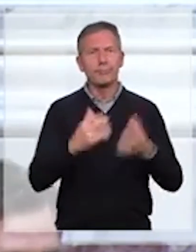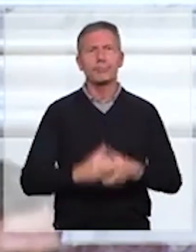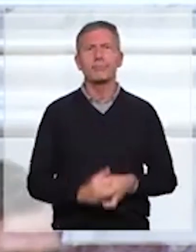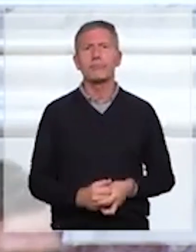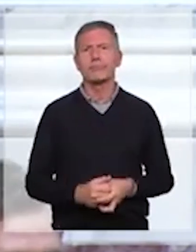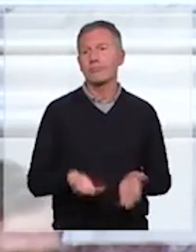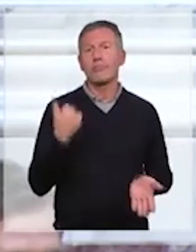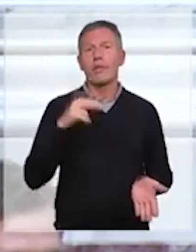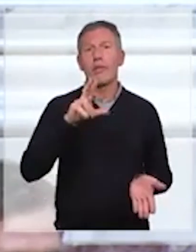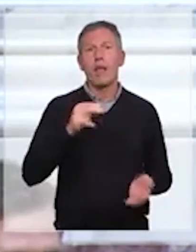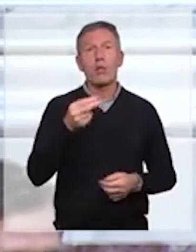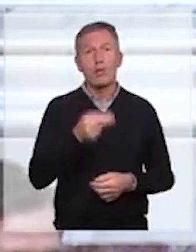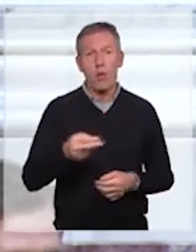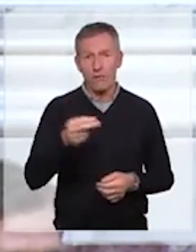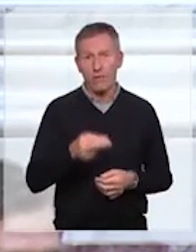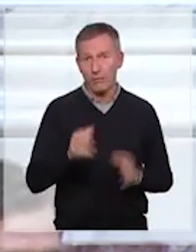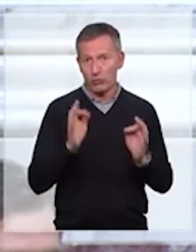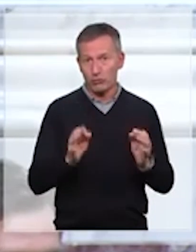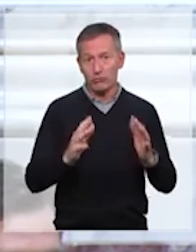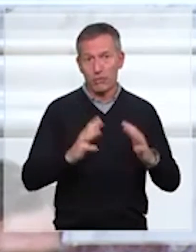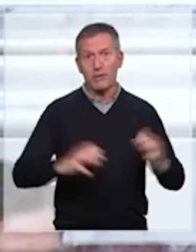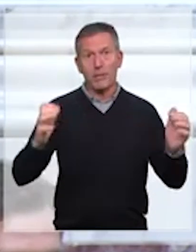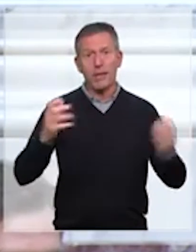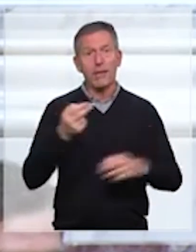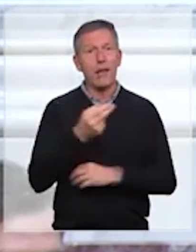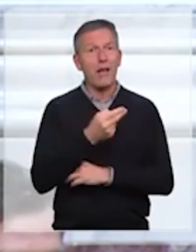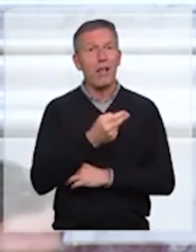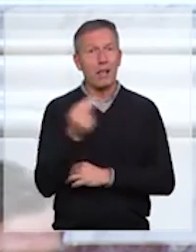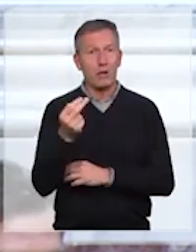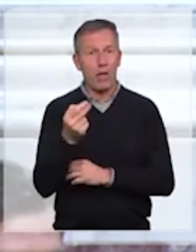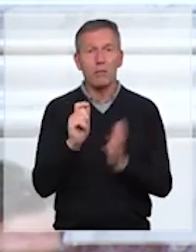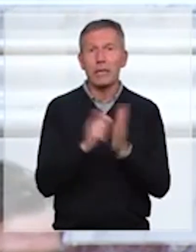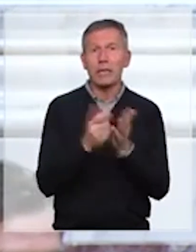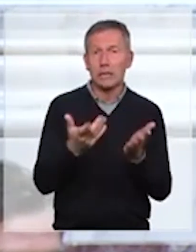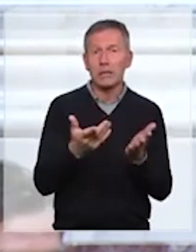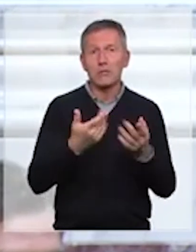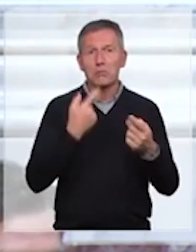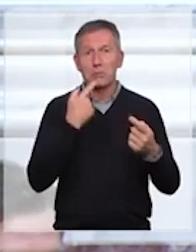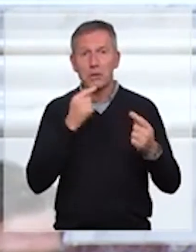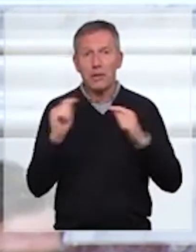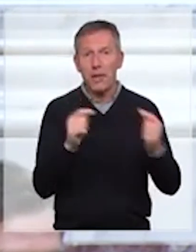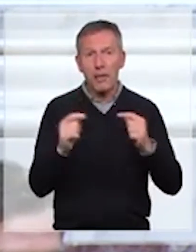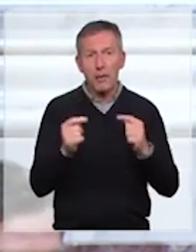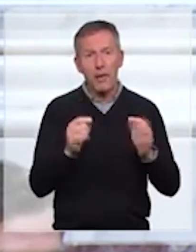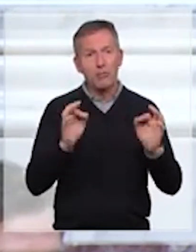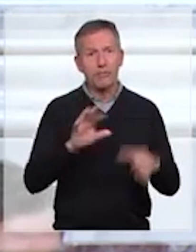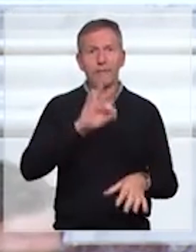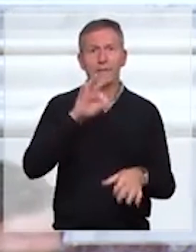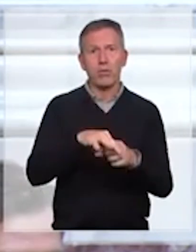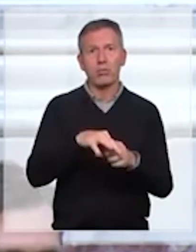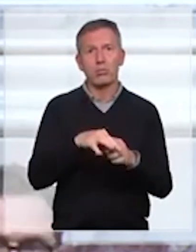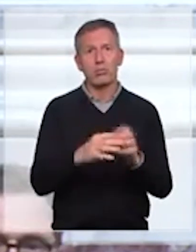Le 30 novembre dernier, en effet, l'Assemblée nationale, à l'issue d'un débat nourri, a voté une résolution